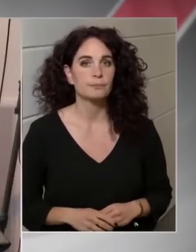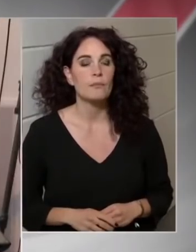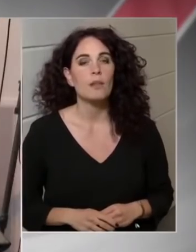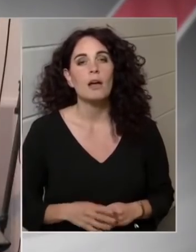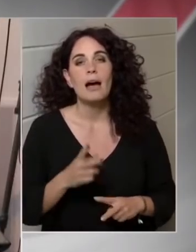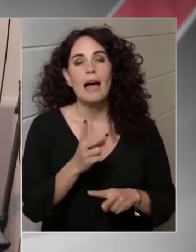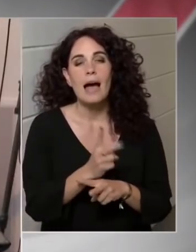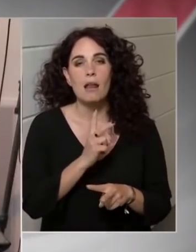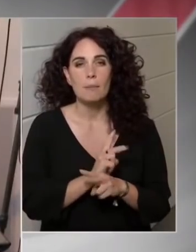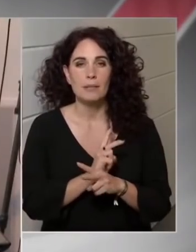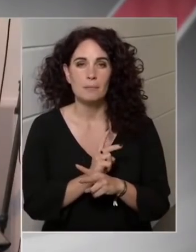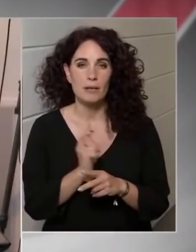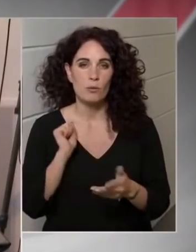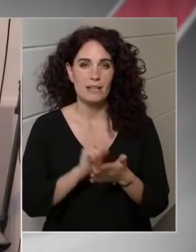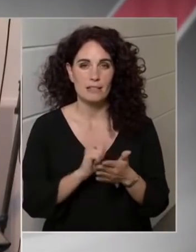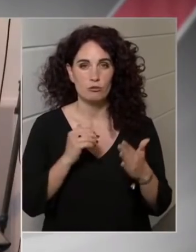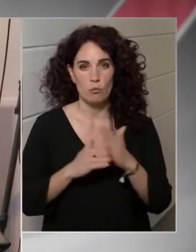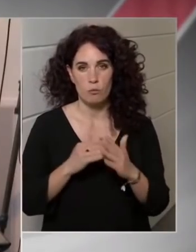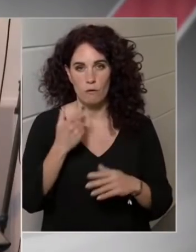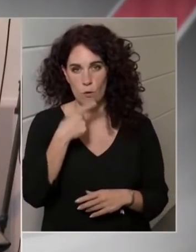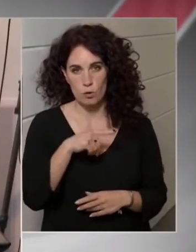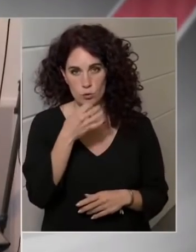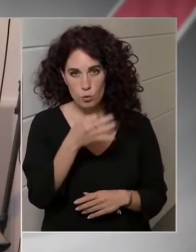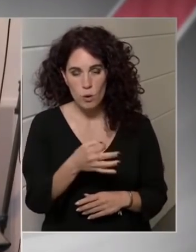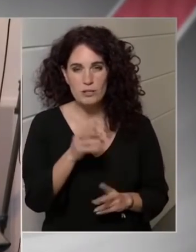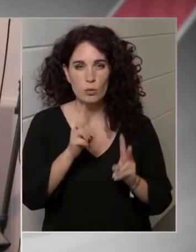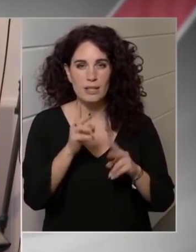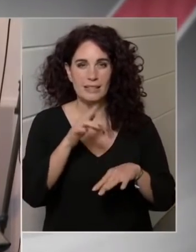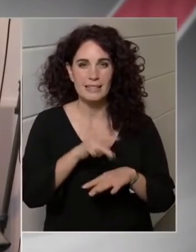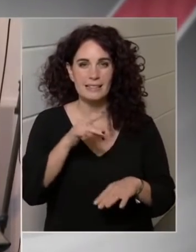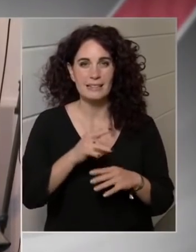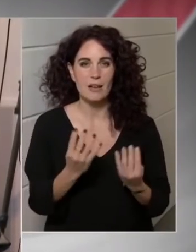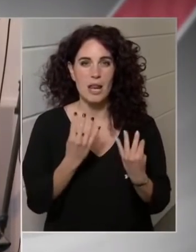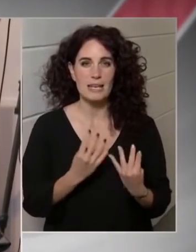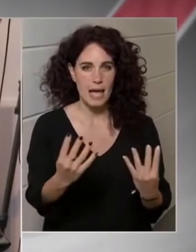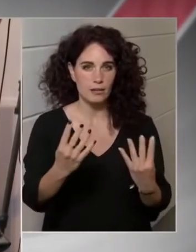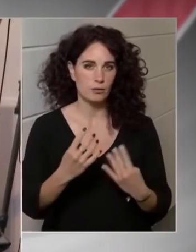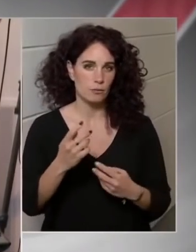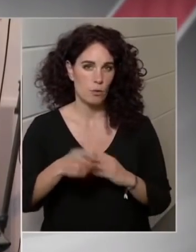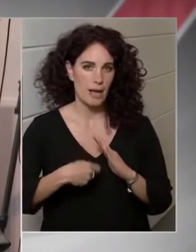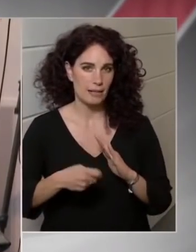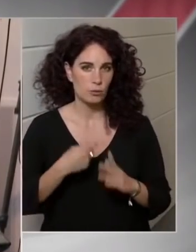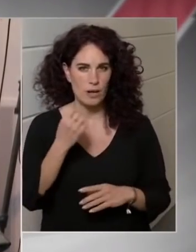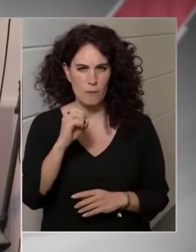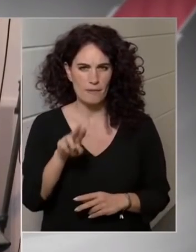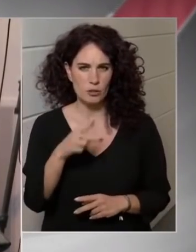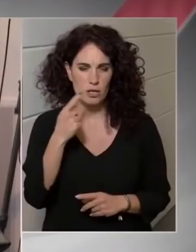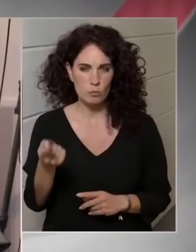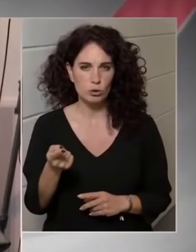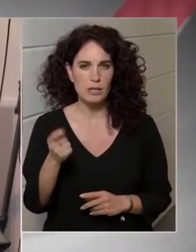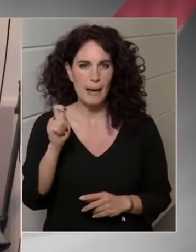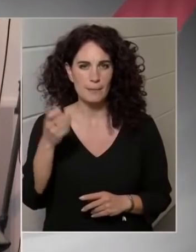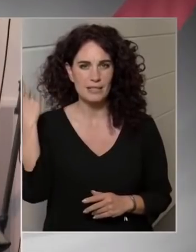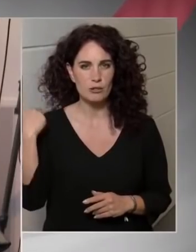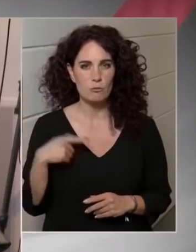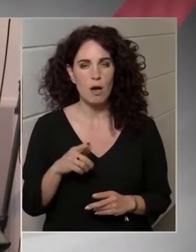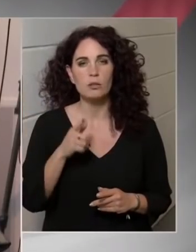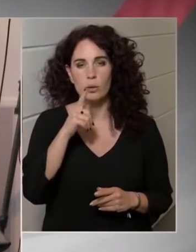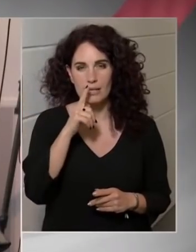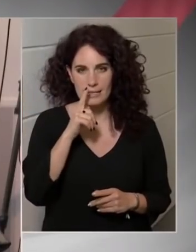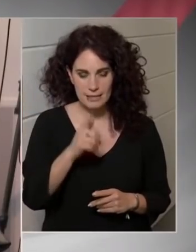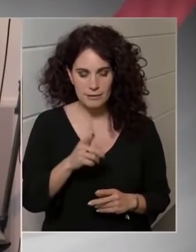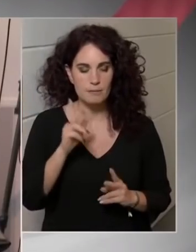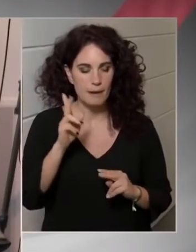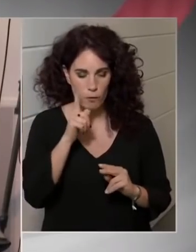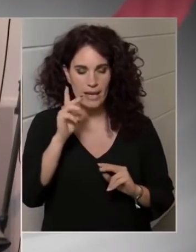beruházási stoppról is volt már szó. Ez hogyan érintheti a Liget projektet, amiről Orbán Miktor azt mondta, hogy áprilisban, hogy ezt végül mégis meg